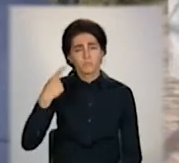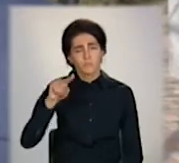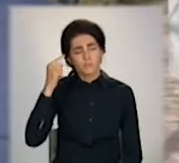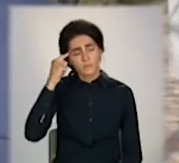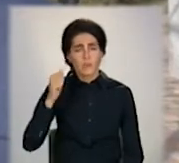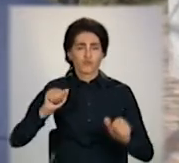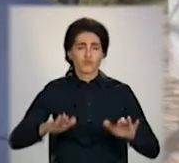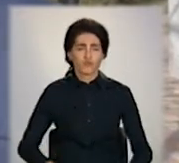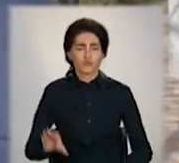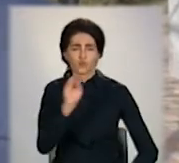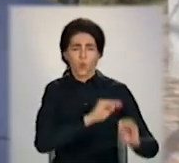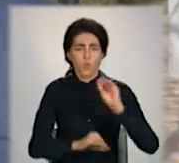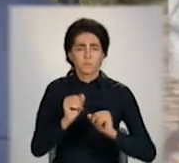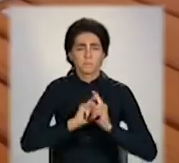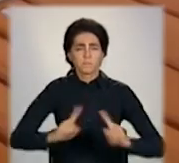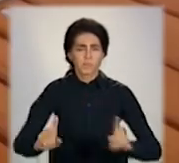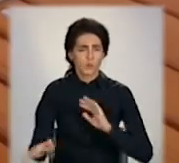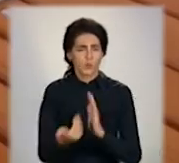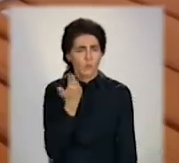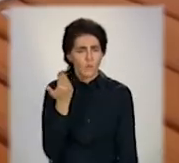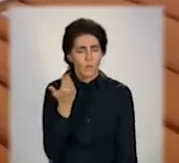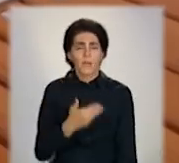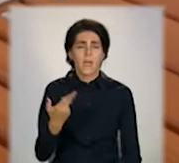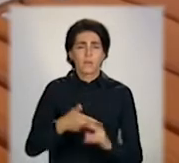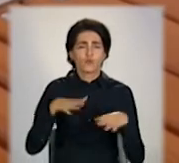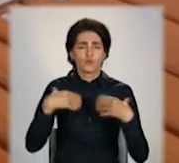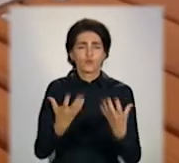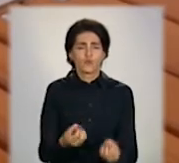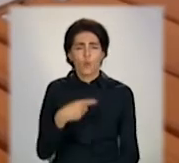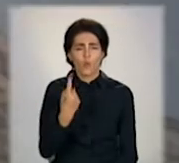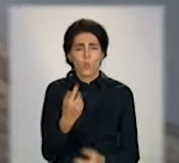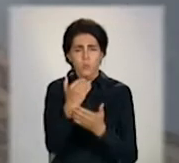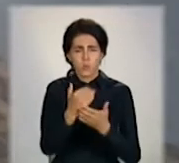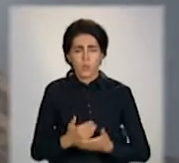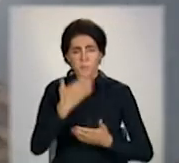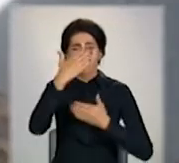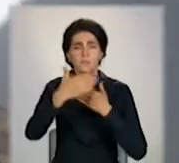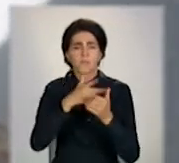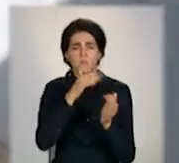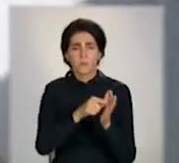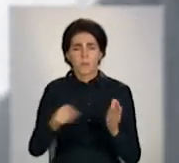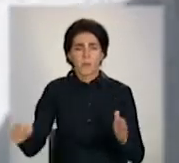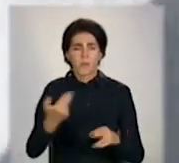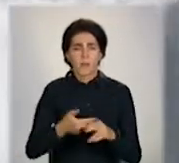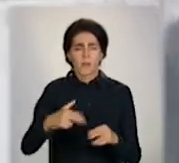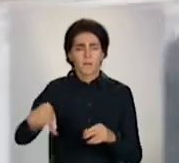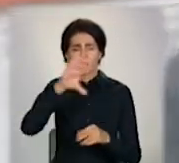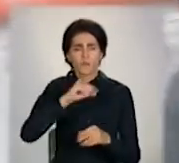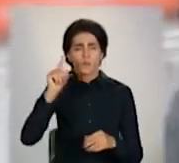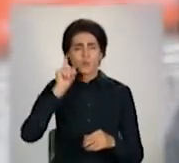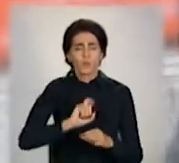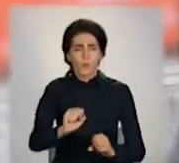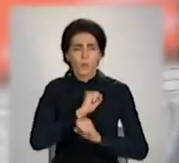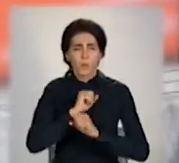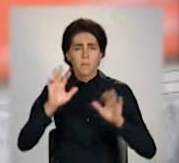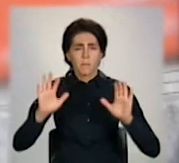щось інноваційне. Ще один проєкт, який планують втілити не в діршим часом, це висадка довового гаю на